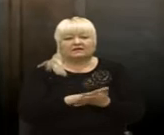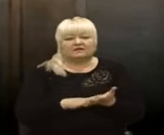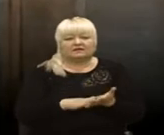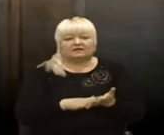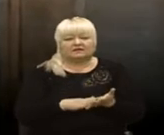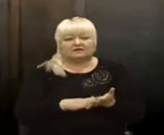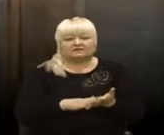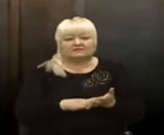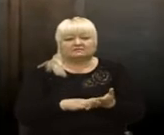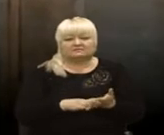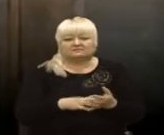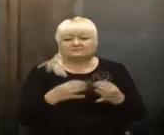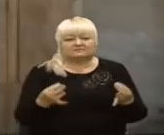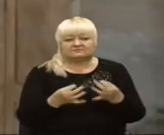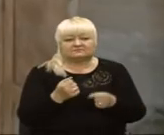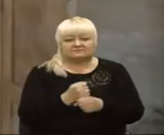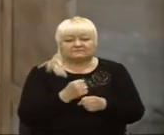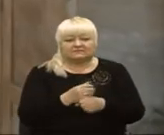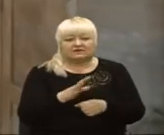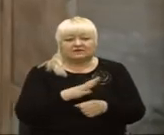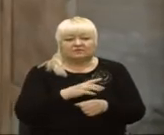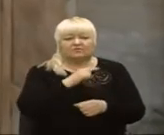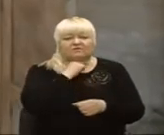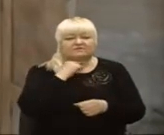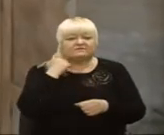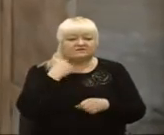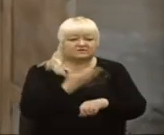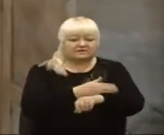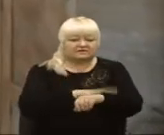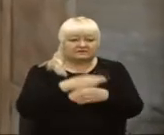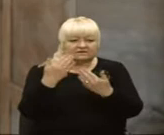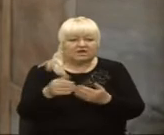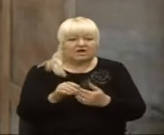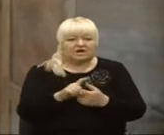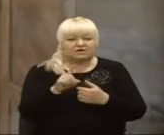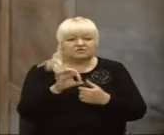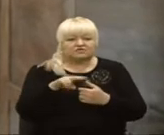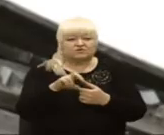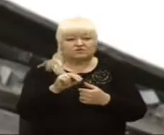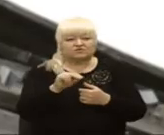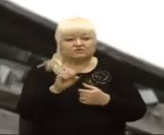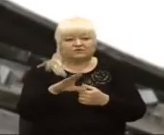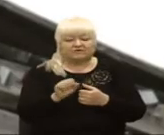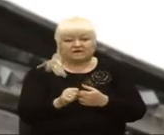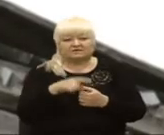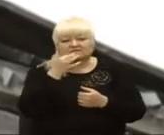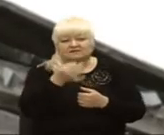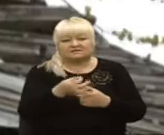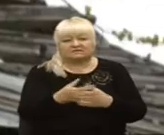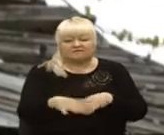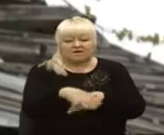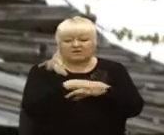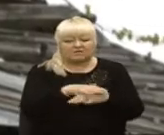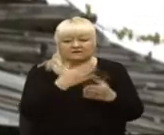не йшло. Був священник римокатолицький з Золочева. Сказав, що громади нема,